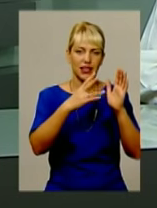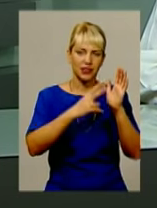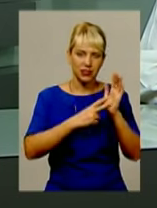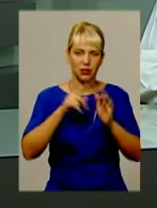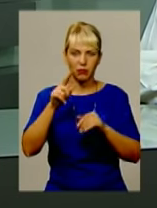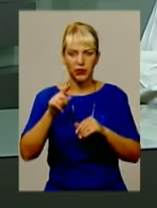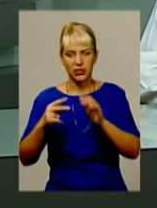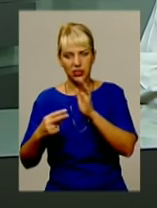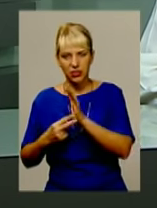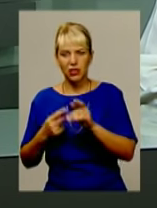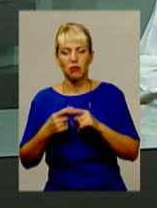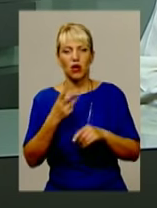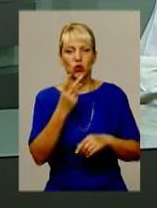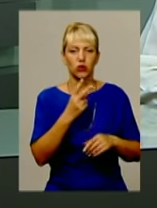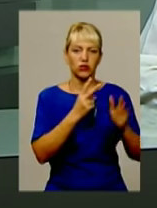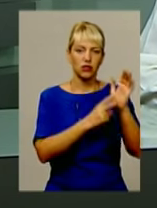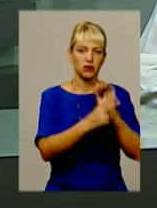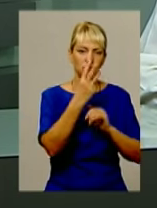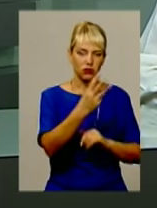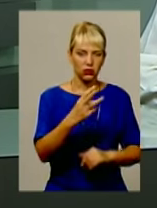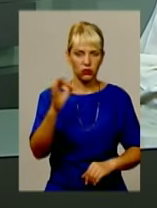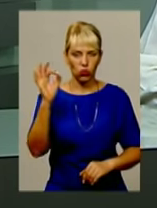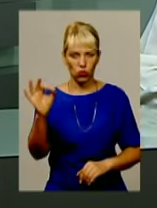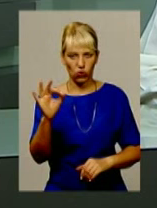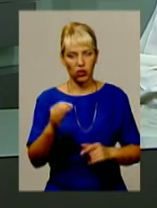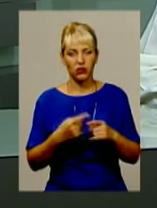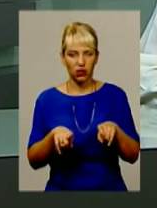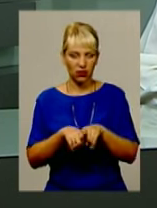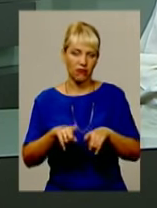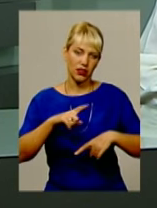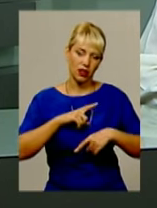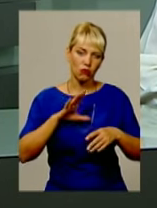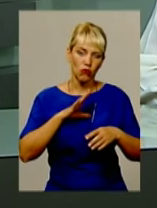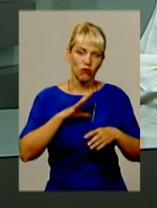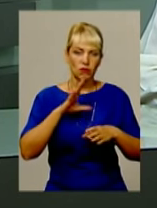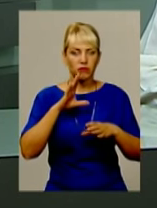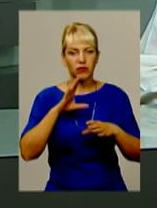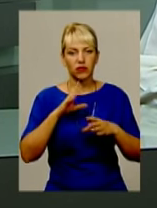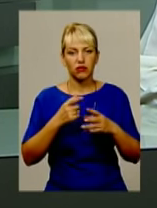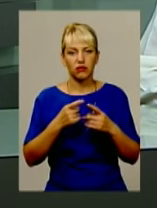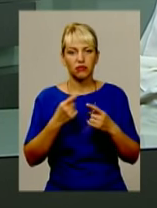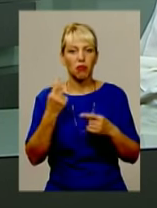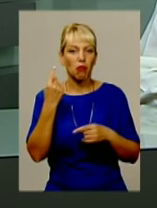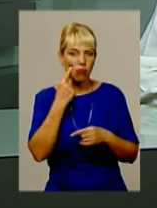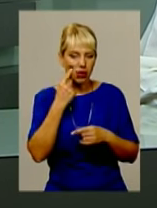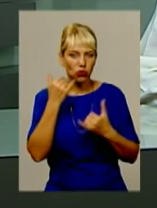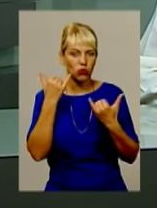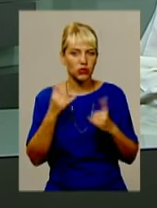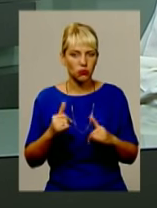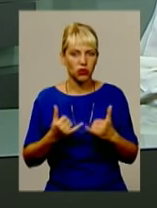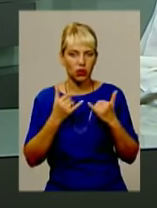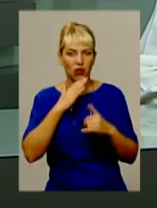друга з результатом 73-0. Був такий фінал передбачуваним, чи став прикрою і несподіванкою для наших